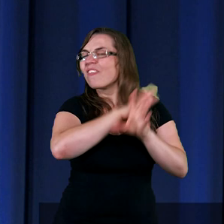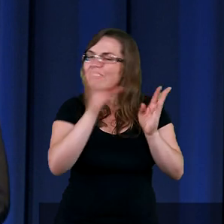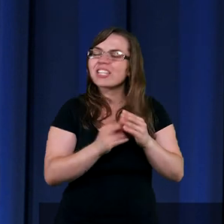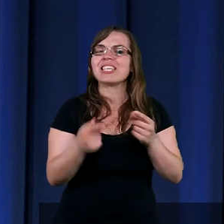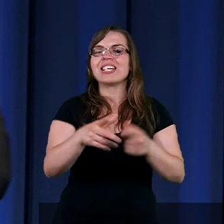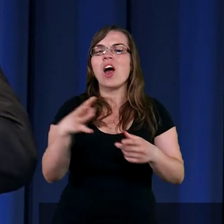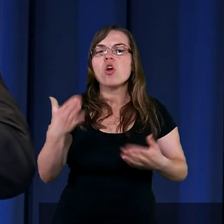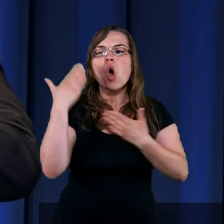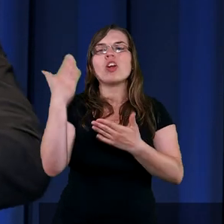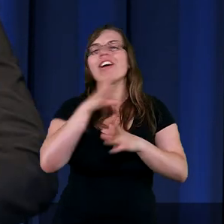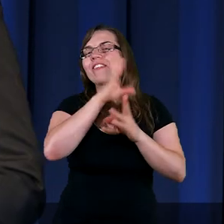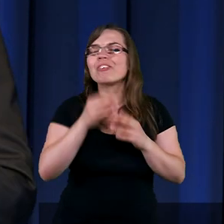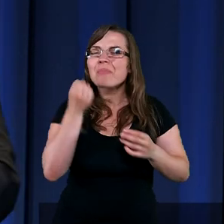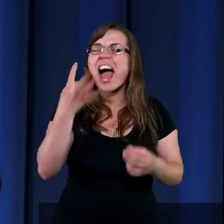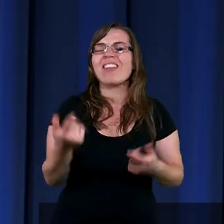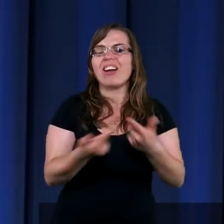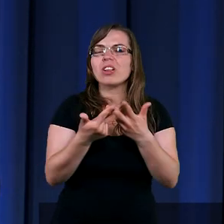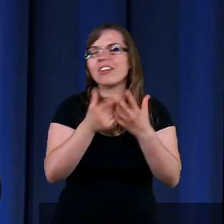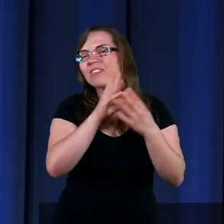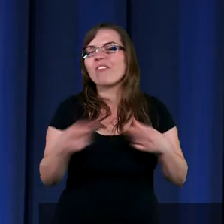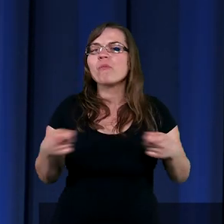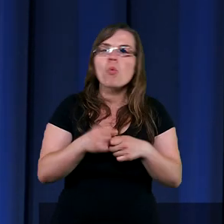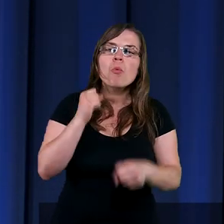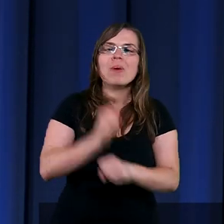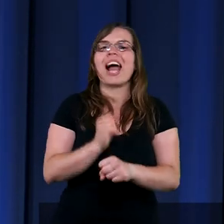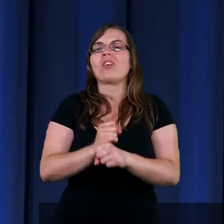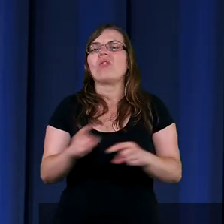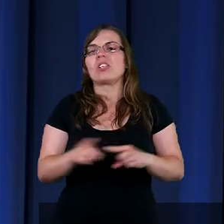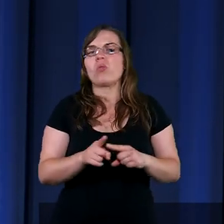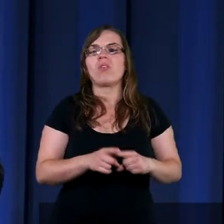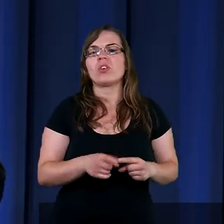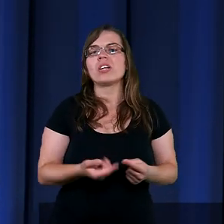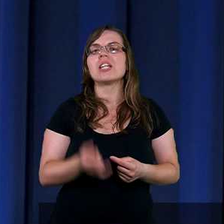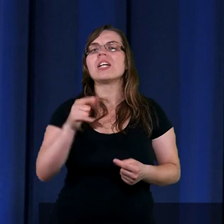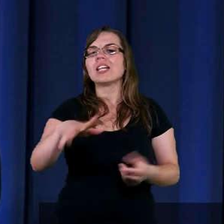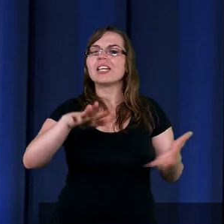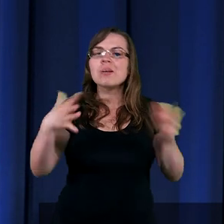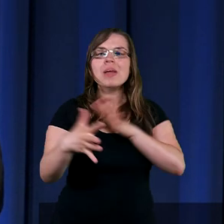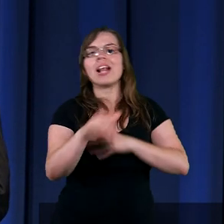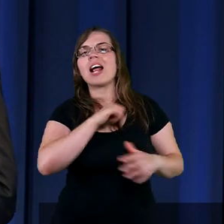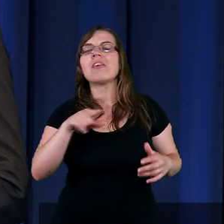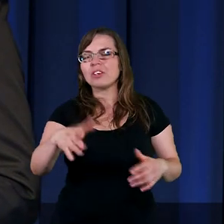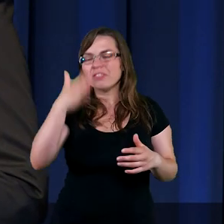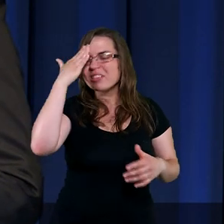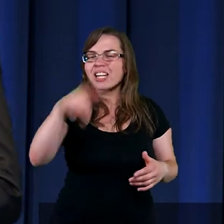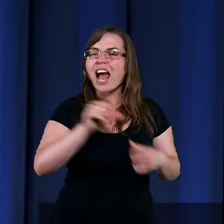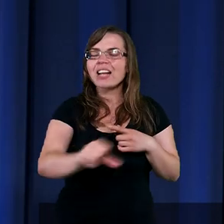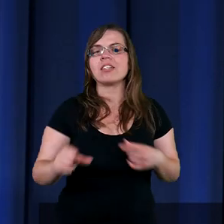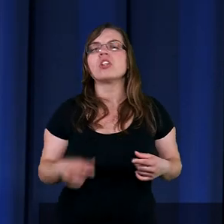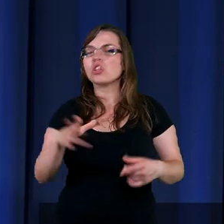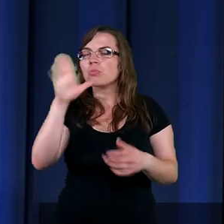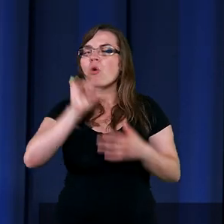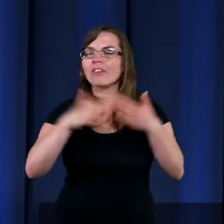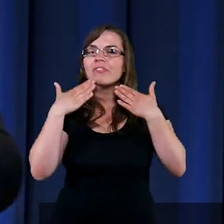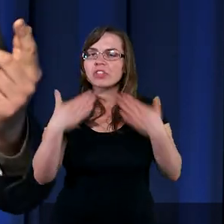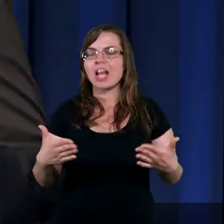dostojników, przetrwał swój, swoich współpracowników. Wszyscy się zmieniali, a Daniel pozostał ten sam, bo wierzył Bogu, który się